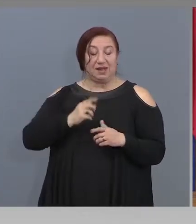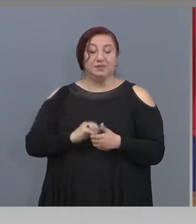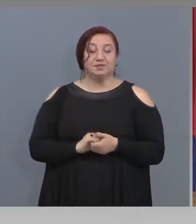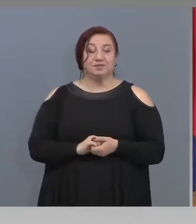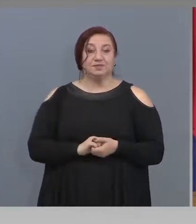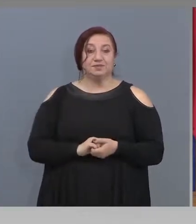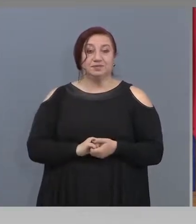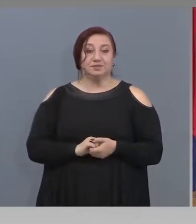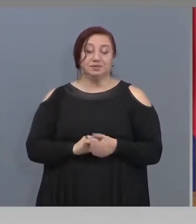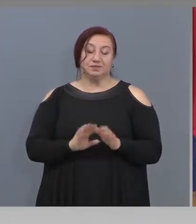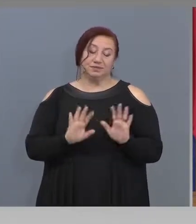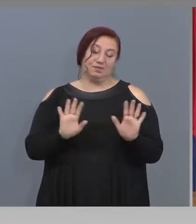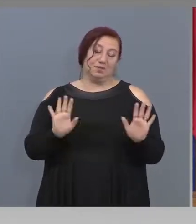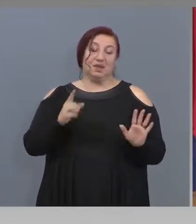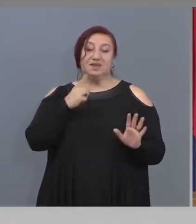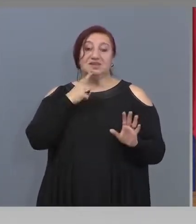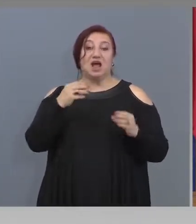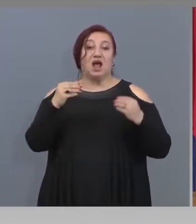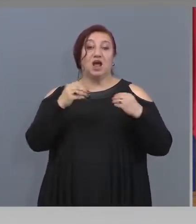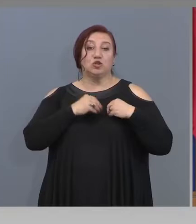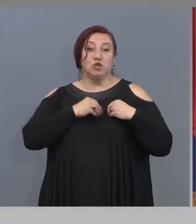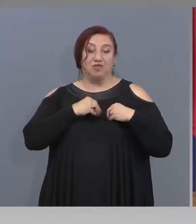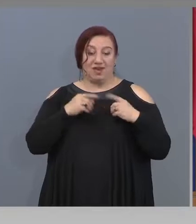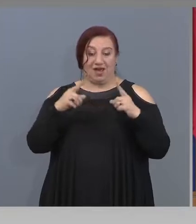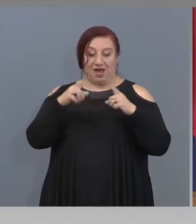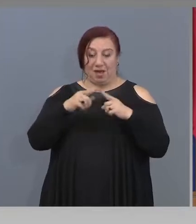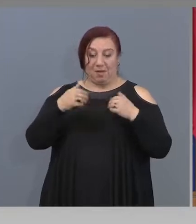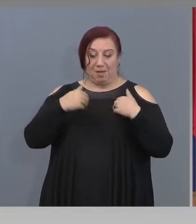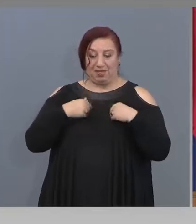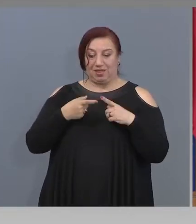За доверието на министра-председателя трябва питате него.